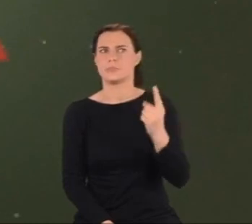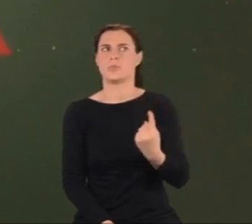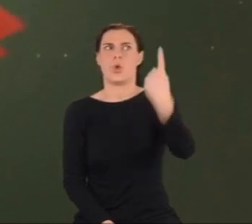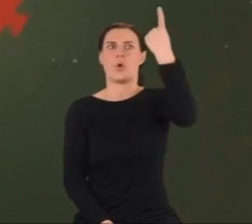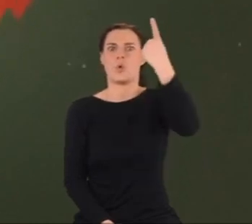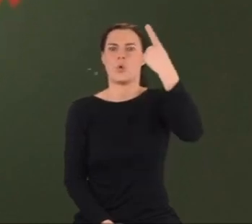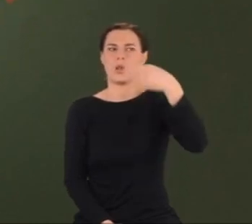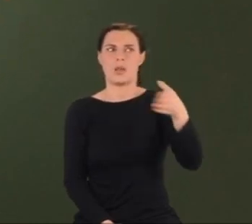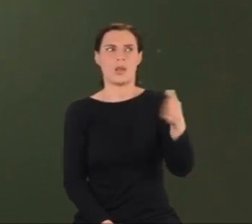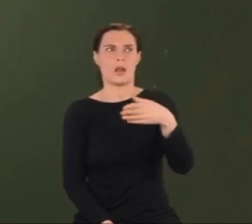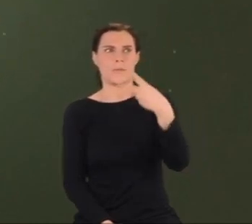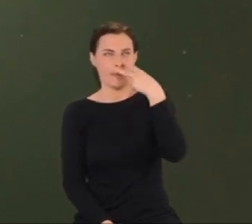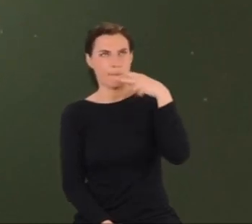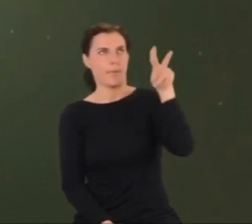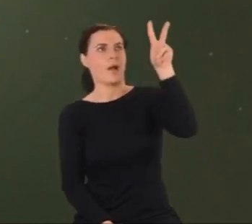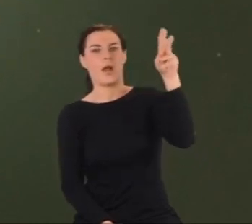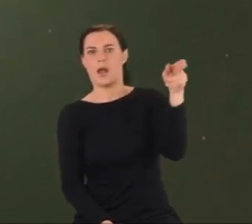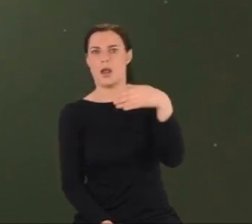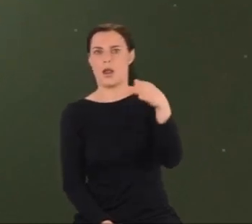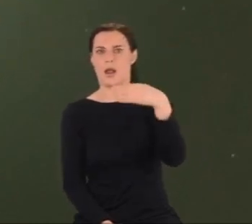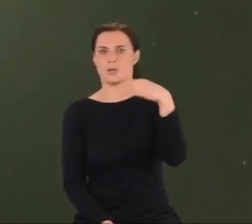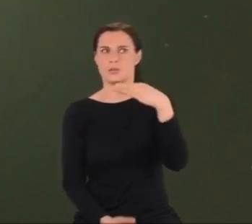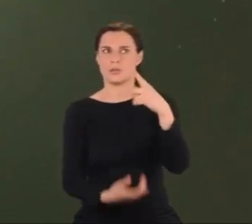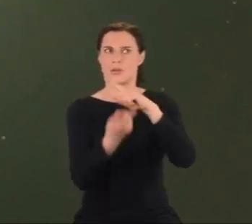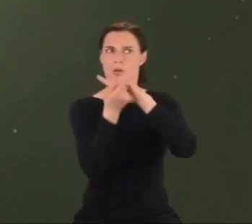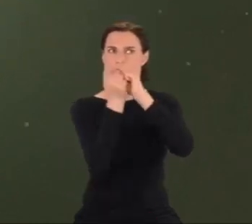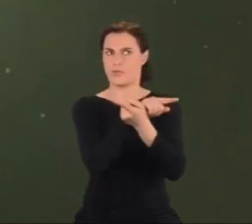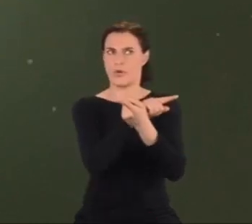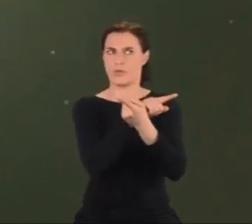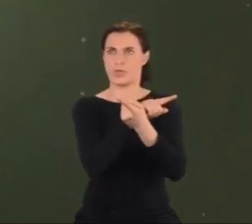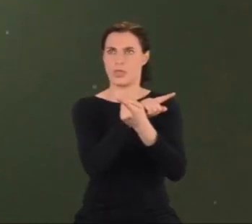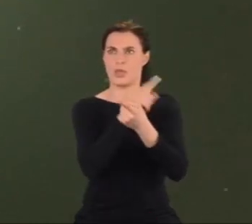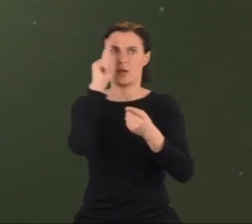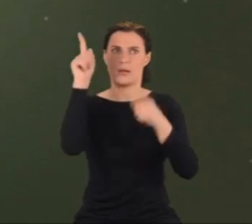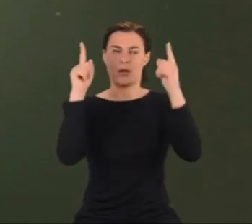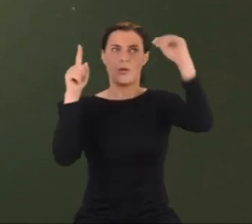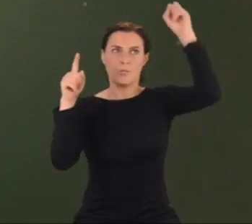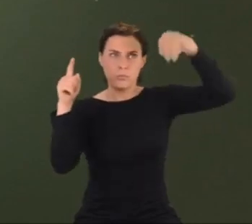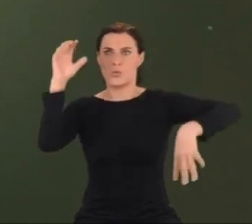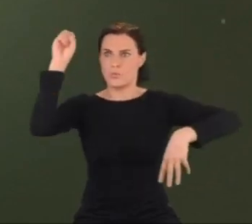Co myśli ryba? Że zachowują się odwrotnie niż inne przedmioty.